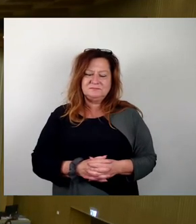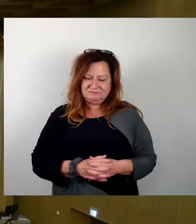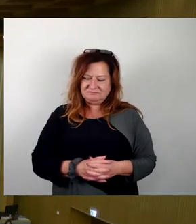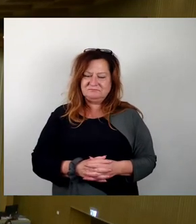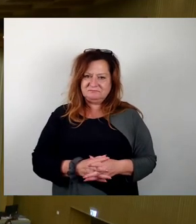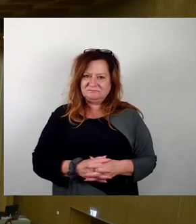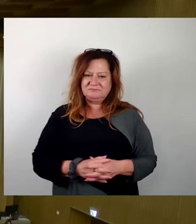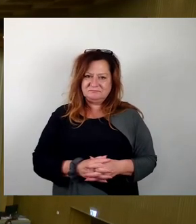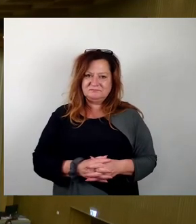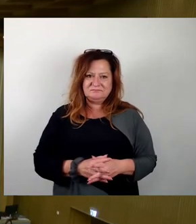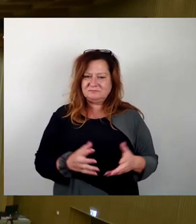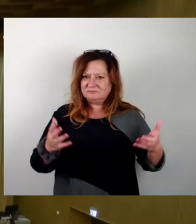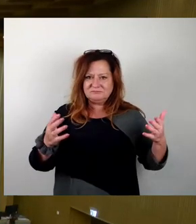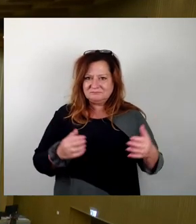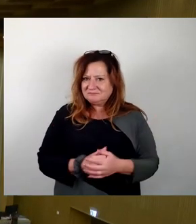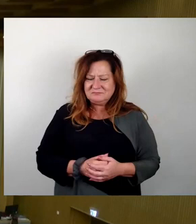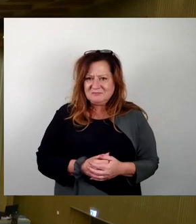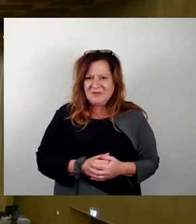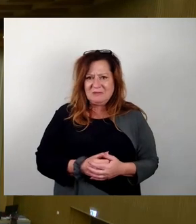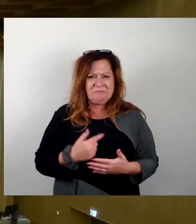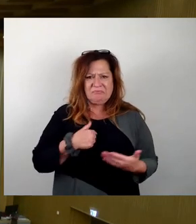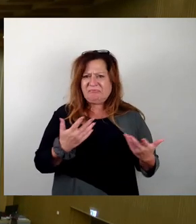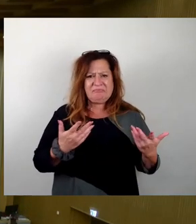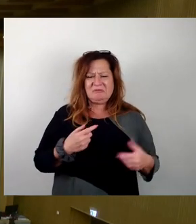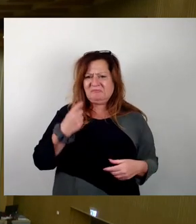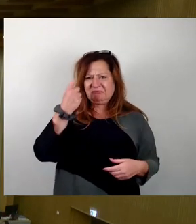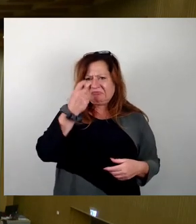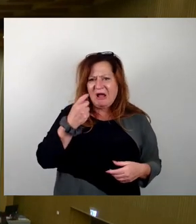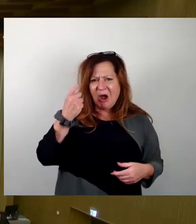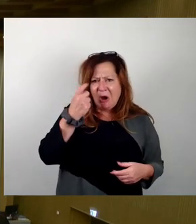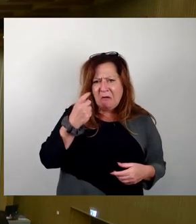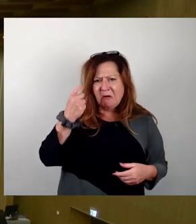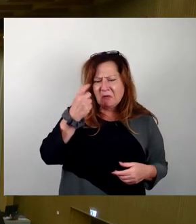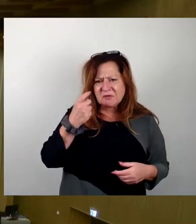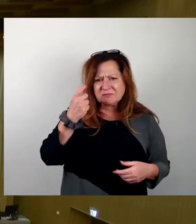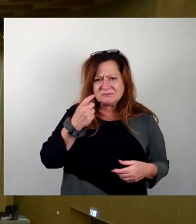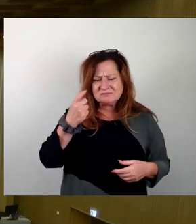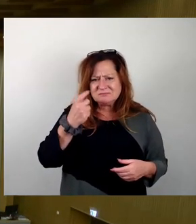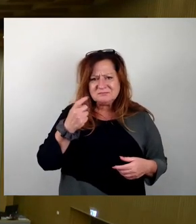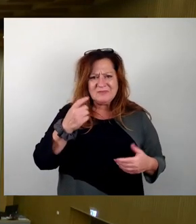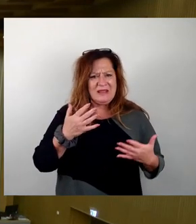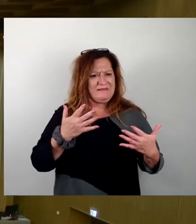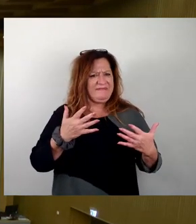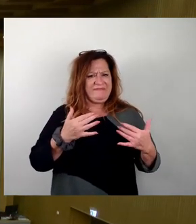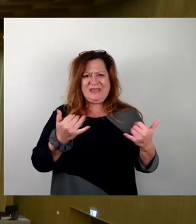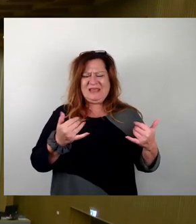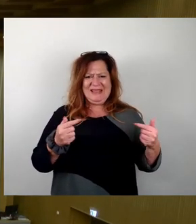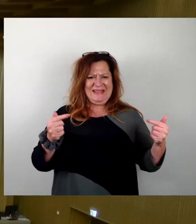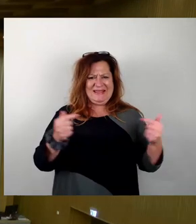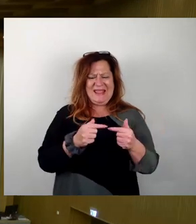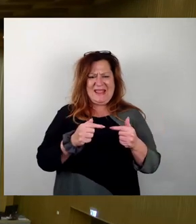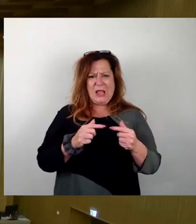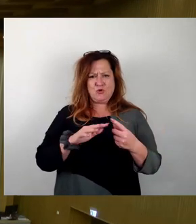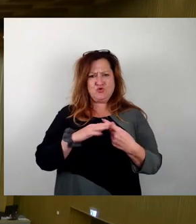Ich bin jetzt tatsächlich ein bisschen darüber verwundert, dass hier vor allem gegen die Kontextualisierung auch gewettert wird.